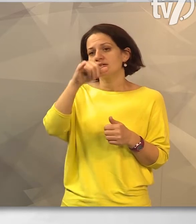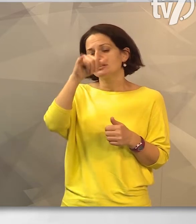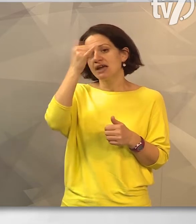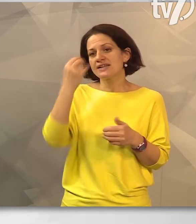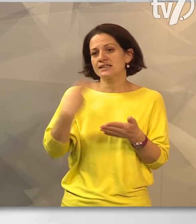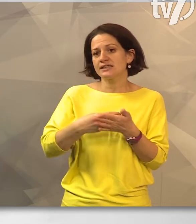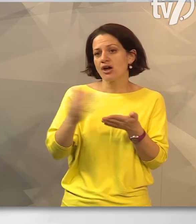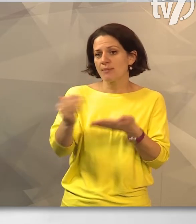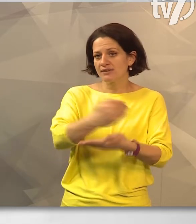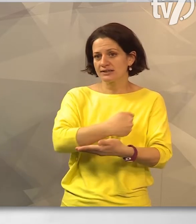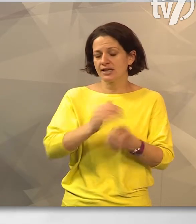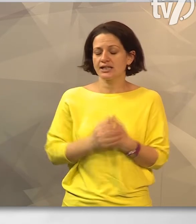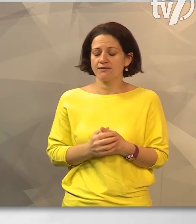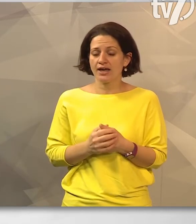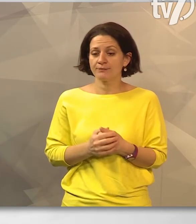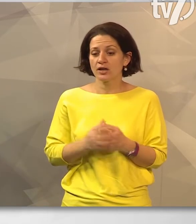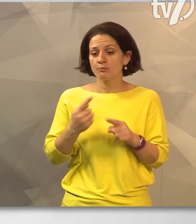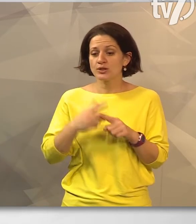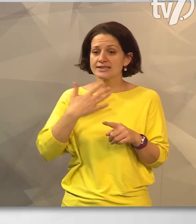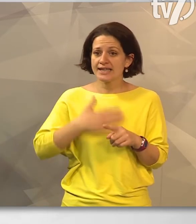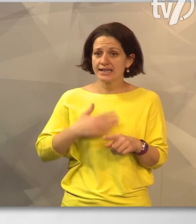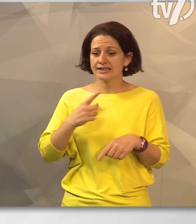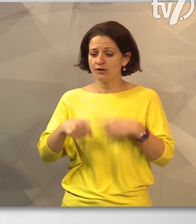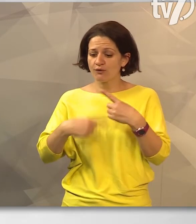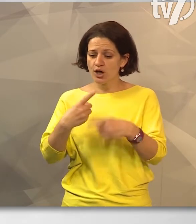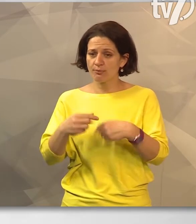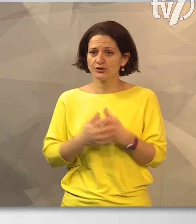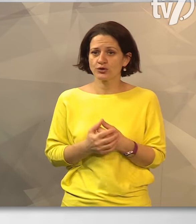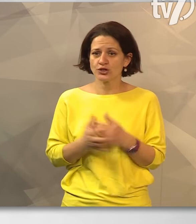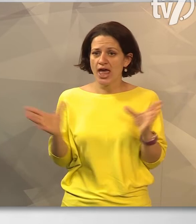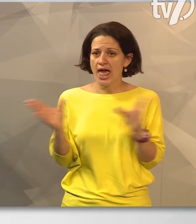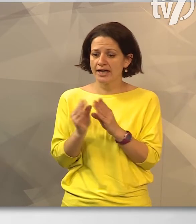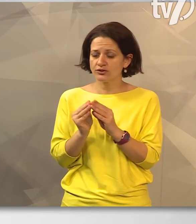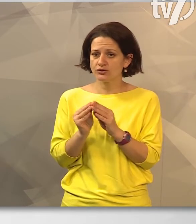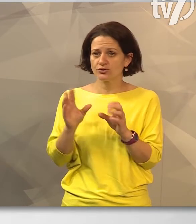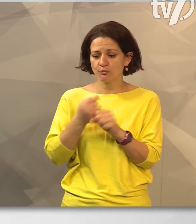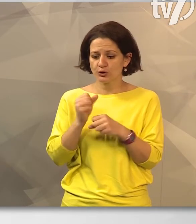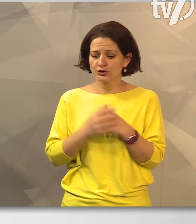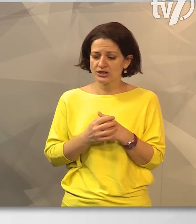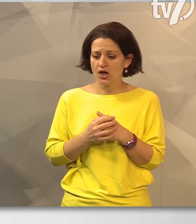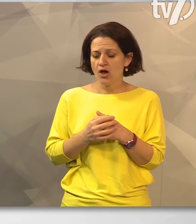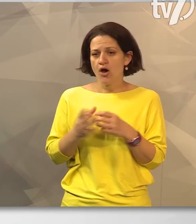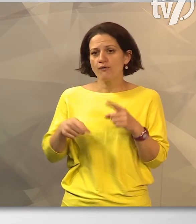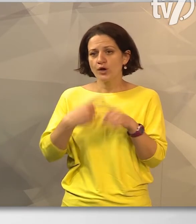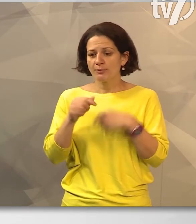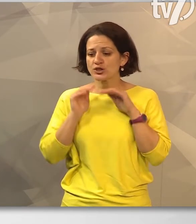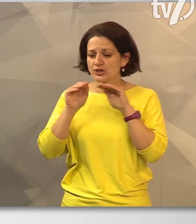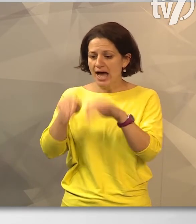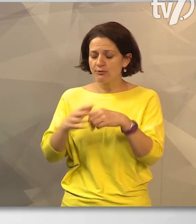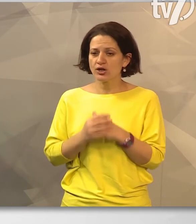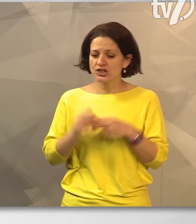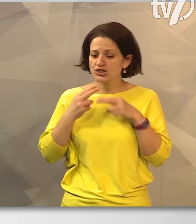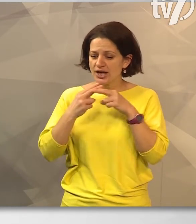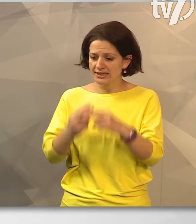bevételével, illetve szeretnénk a folyamatos együttműködésünkkel, folyamatos támogatásunkkal